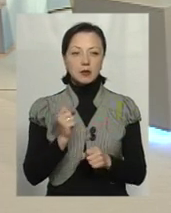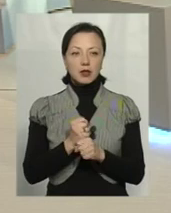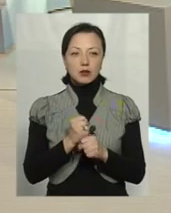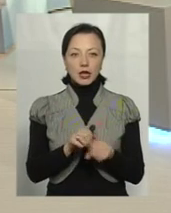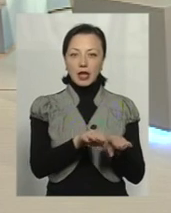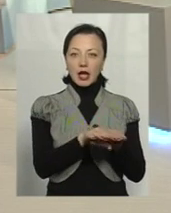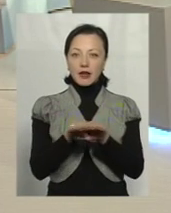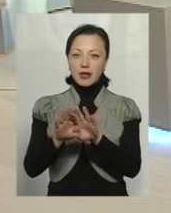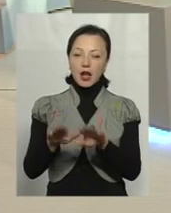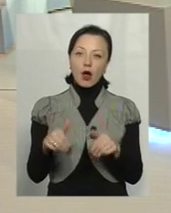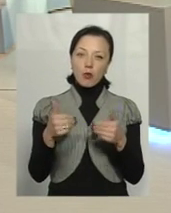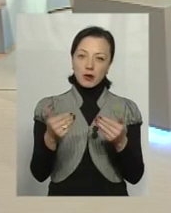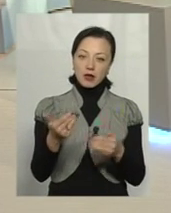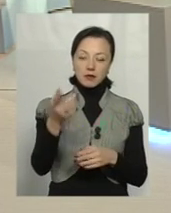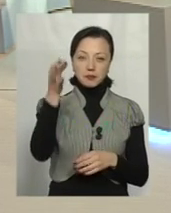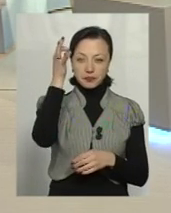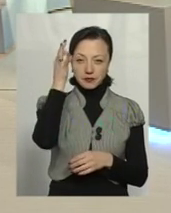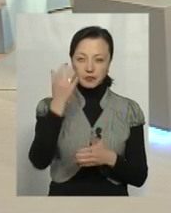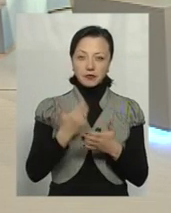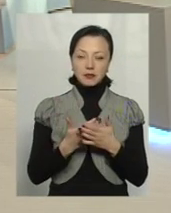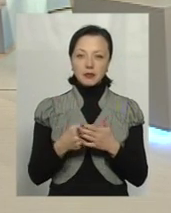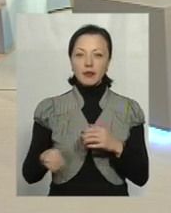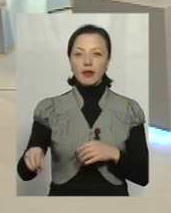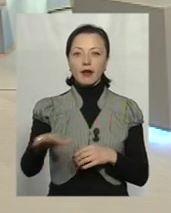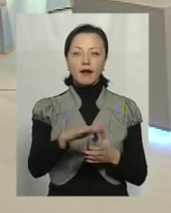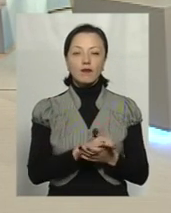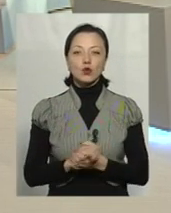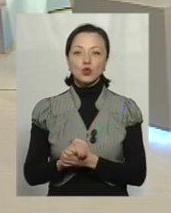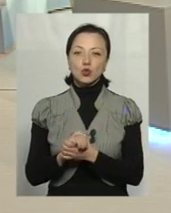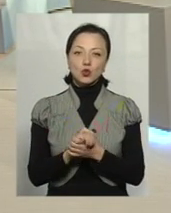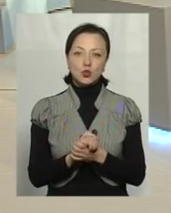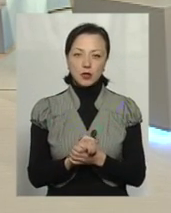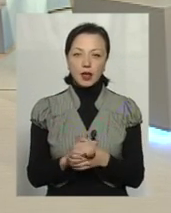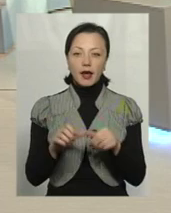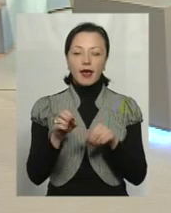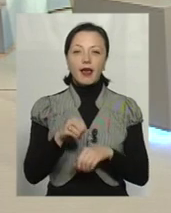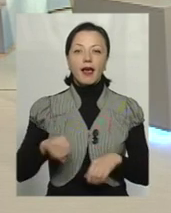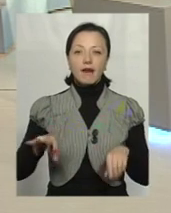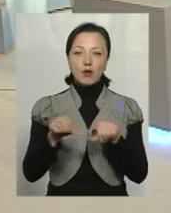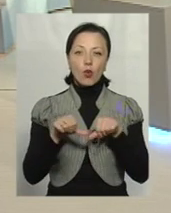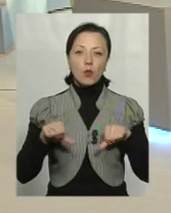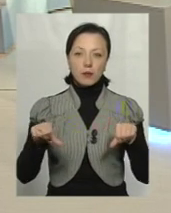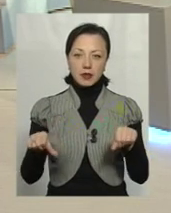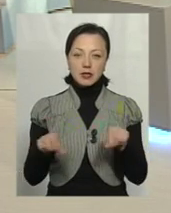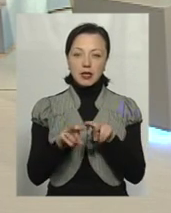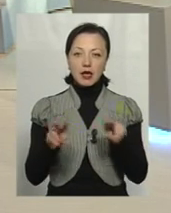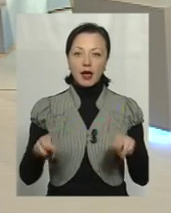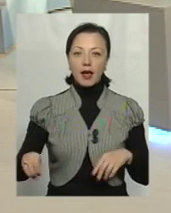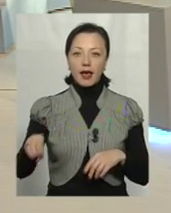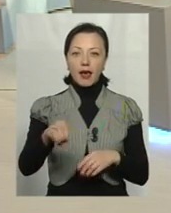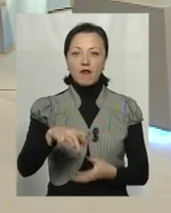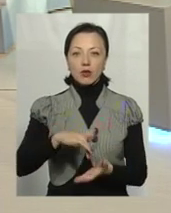рівні рекомендацій. Якщо ви пам'ятаєте, наприклад, в Європейському Союзі Єврокомісія, так само як і Європейський